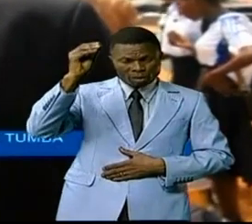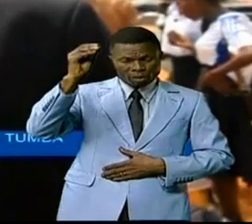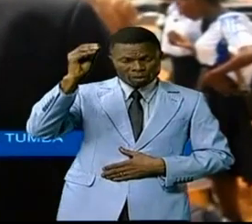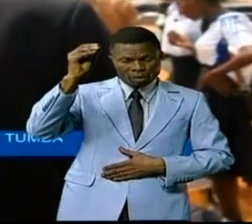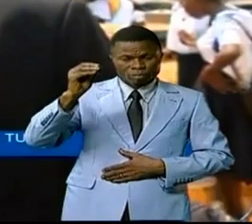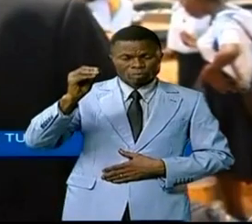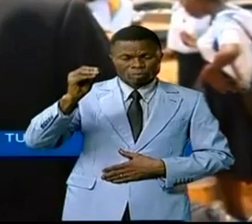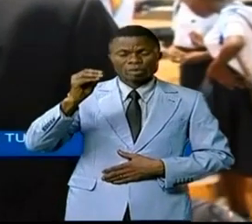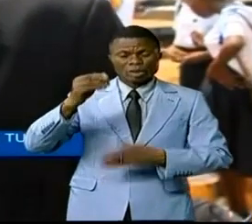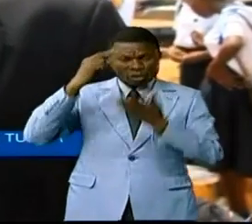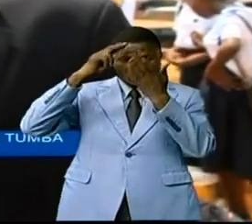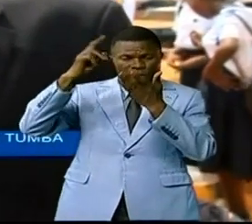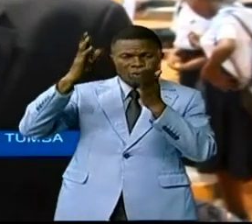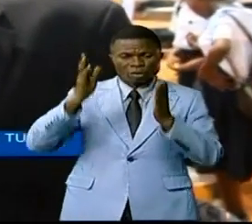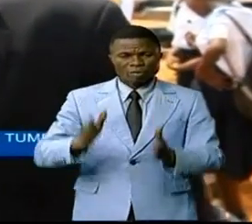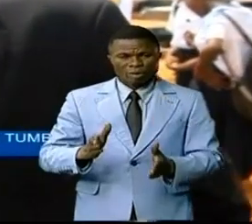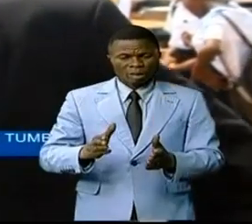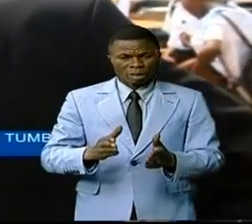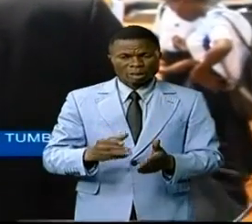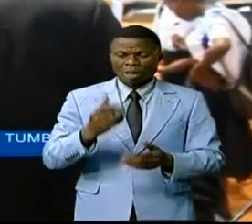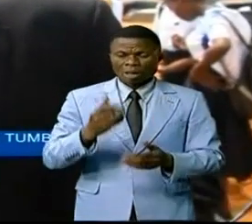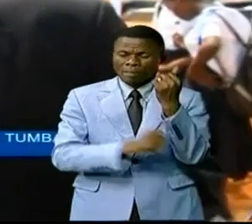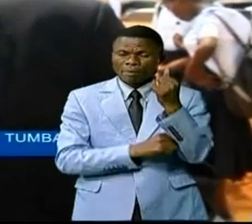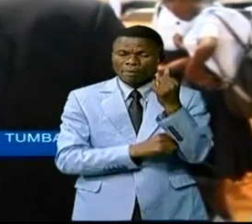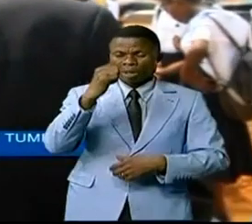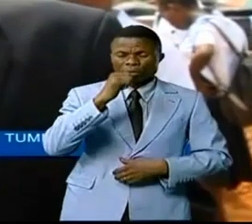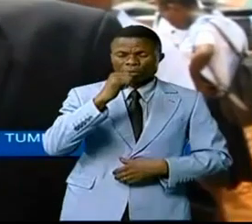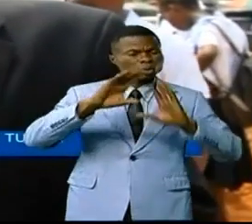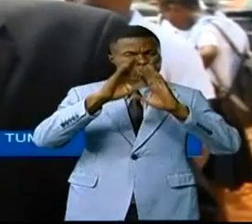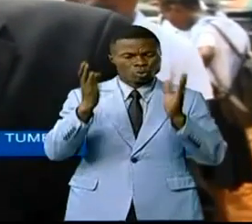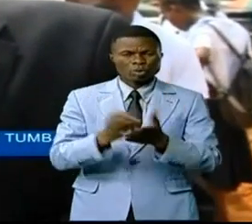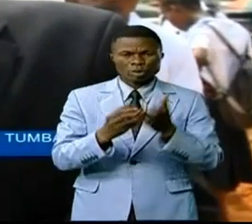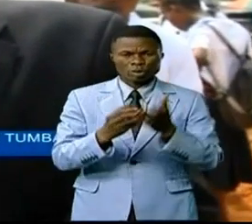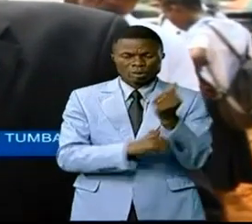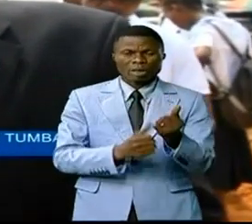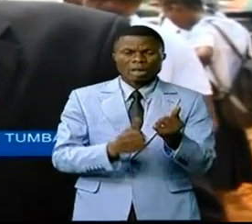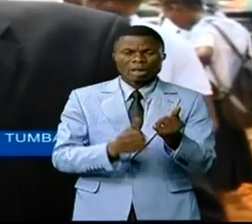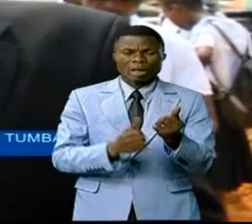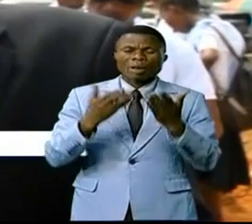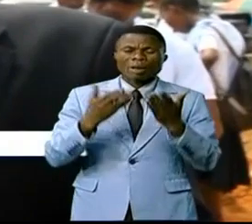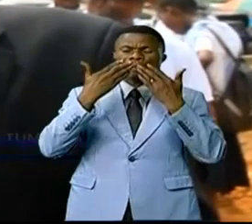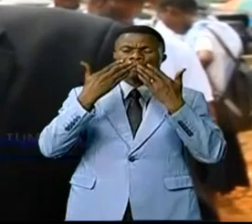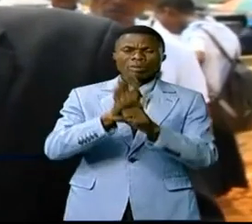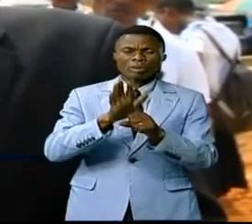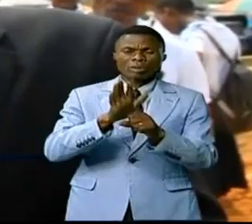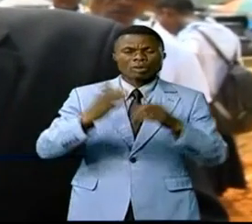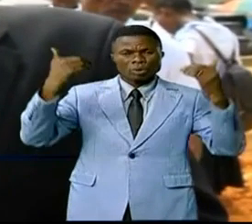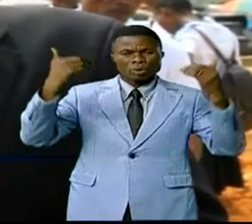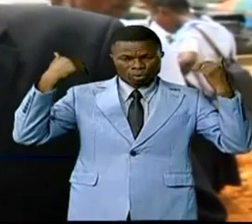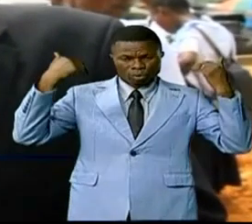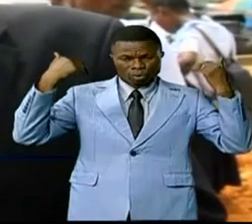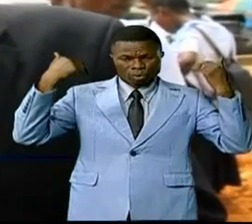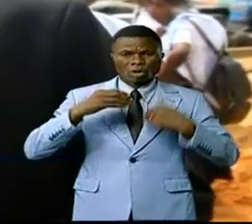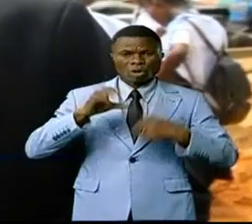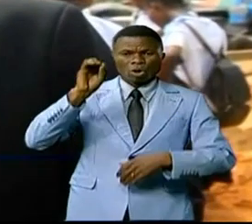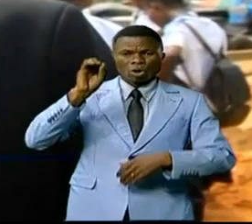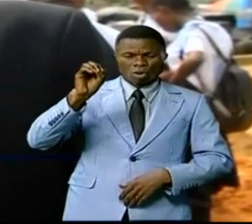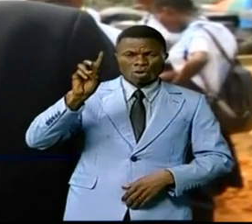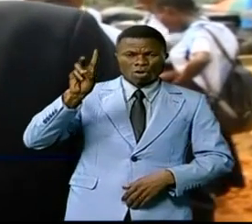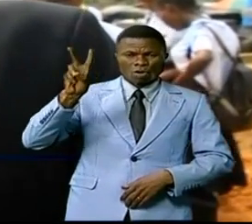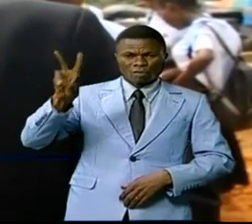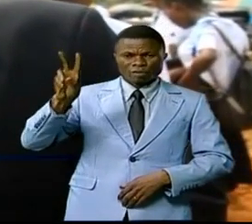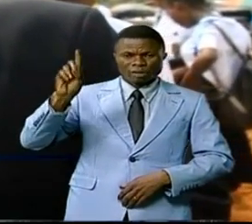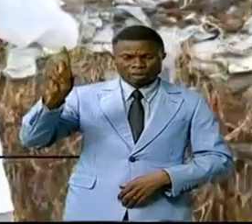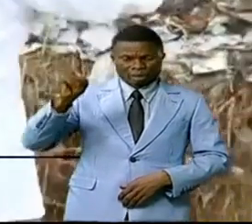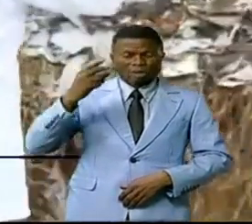université. Je ne veux pas dire un individu, c'est ensemble. Je remercie vraiment les autorités de l'OVD. Ils ont dit